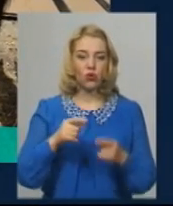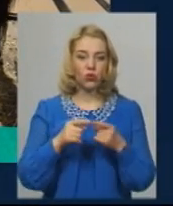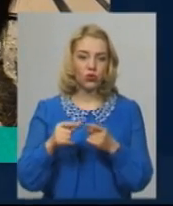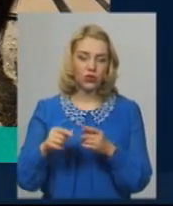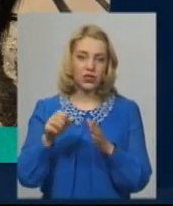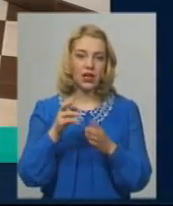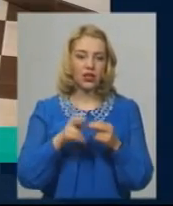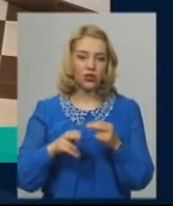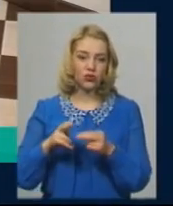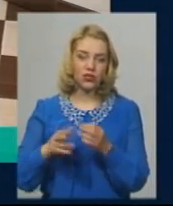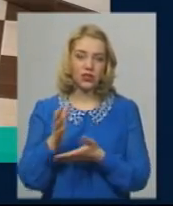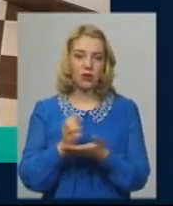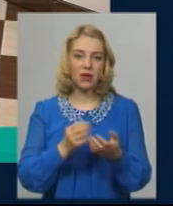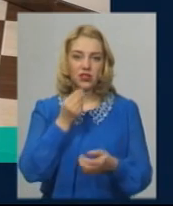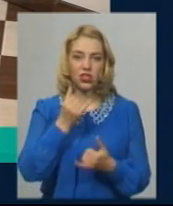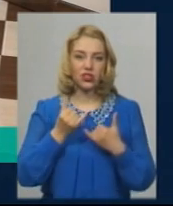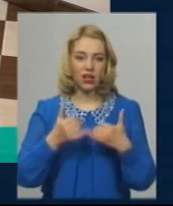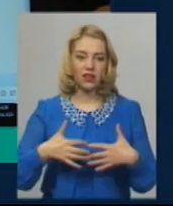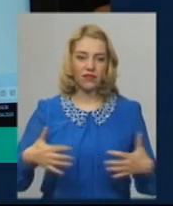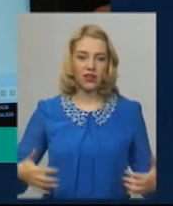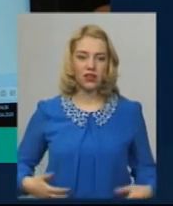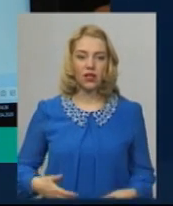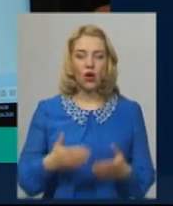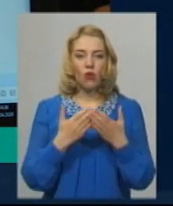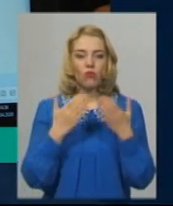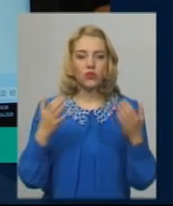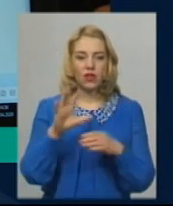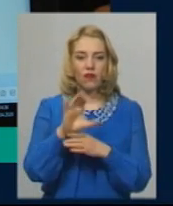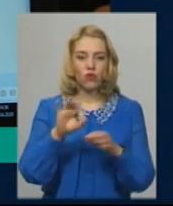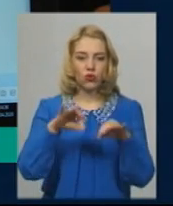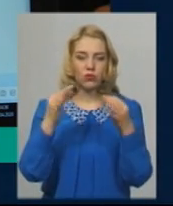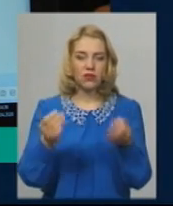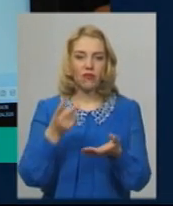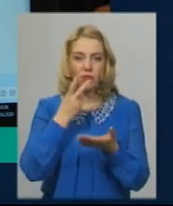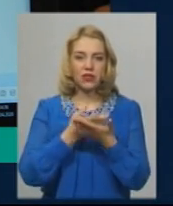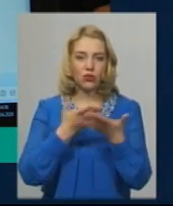для тварин. Музей студія фотомистецтв презентував онлайн-виставку.